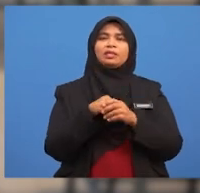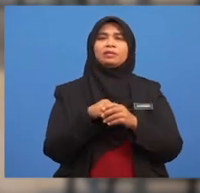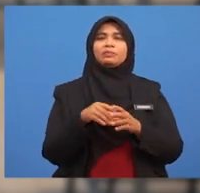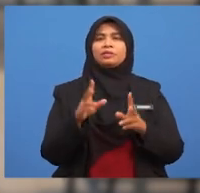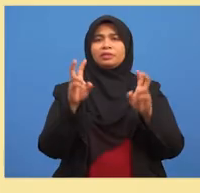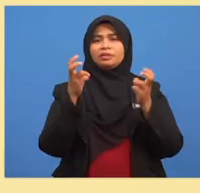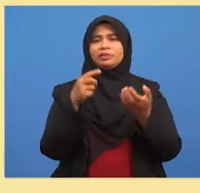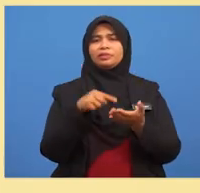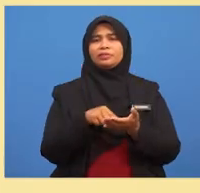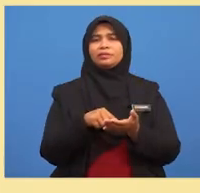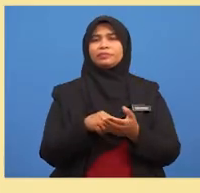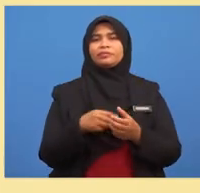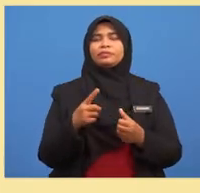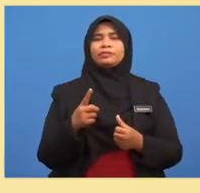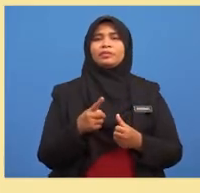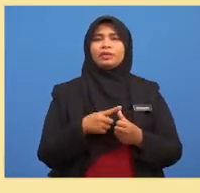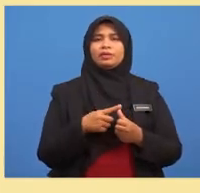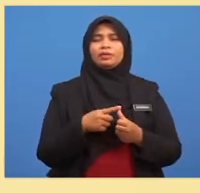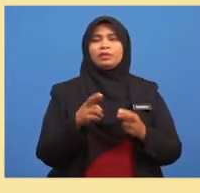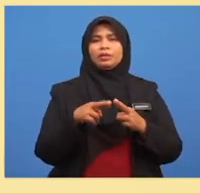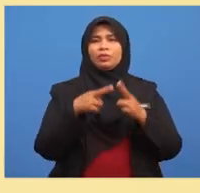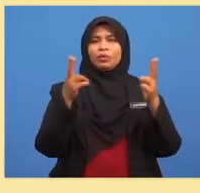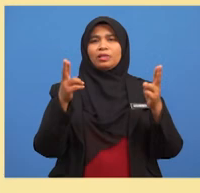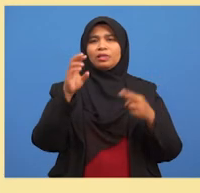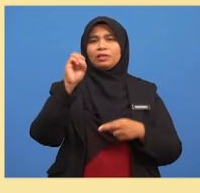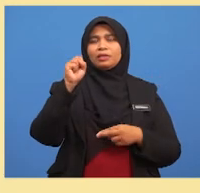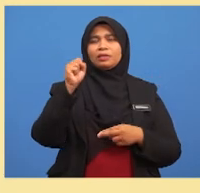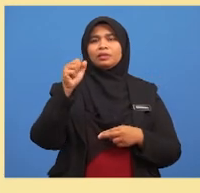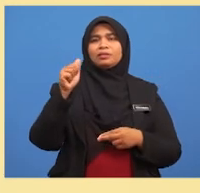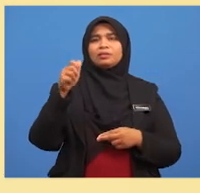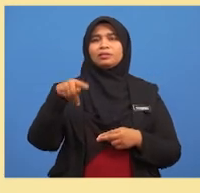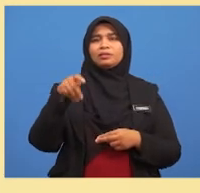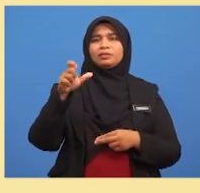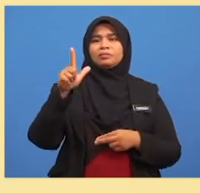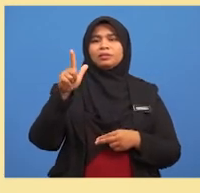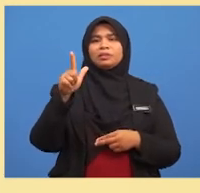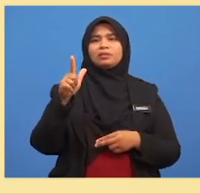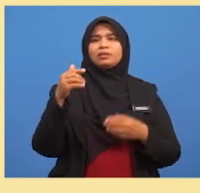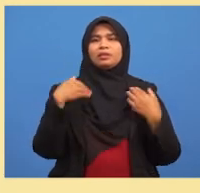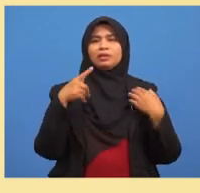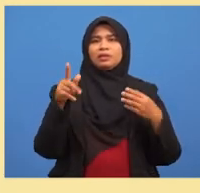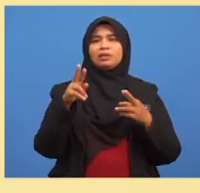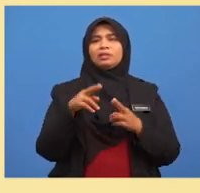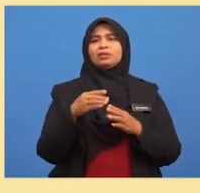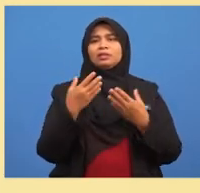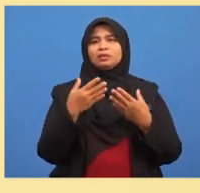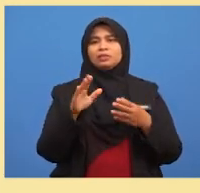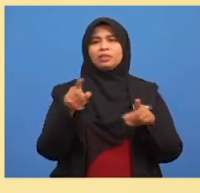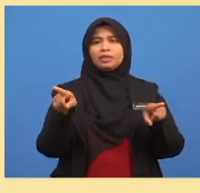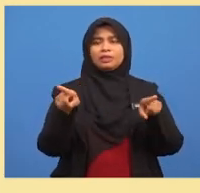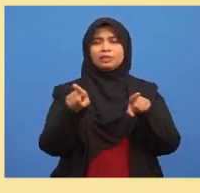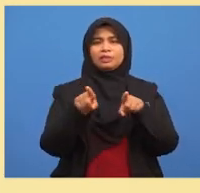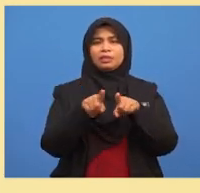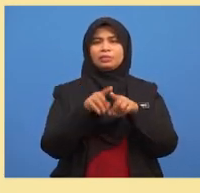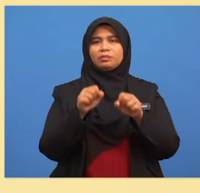2 ini Pertama, ruang sampel adalah kesudahan yang sama boleh jadi bagi suatu